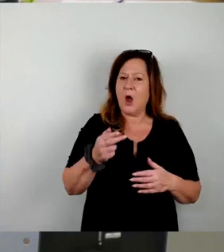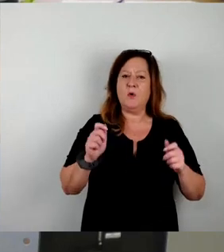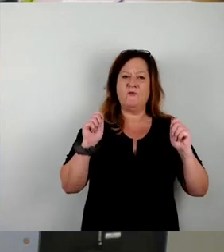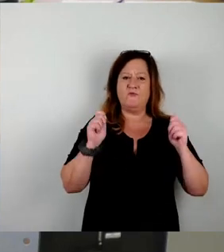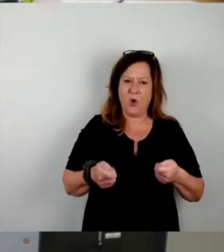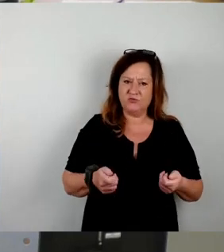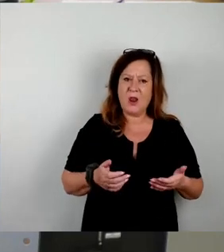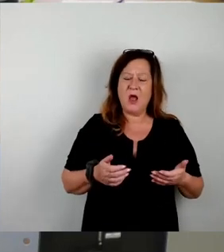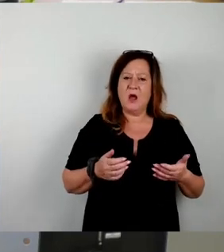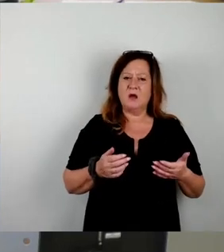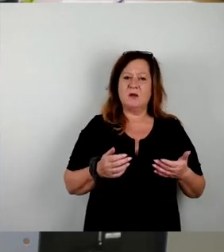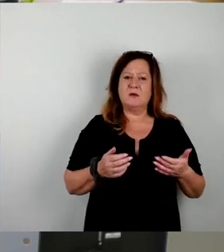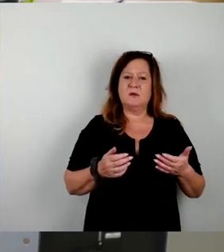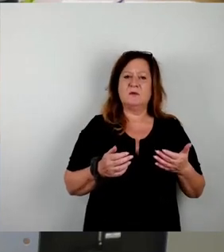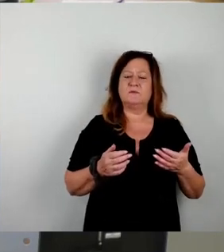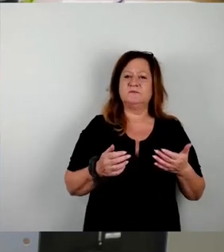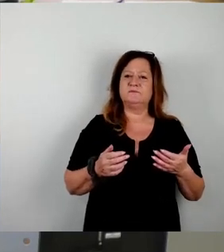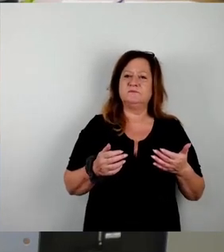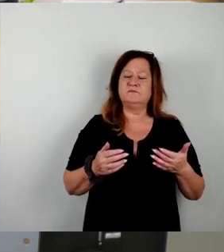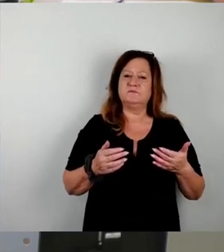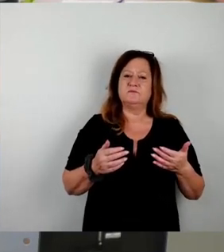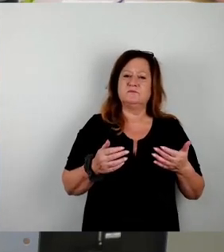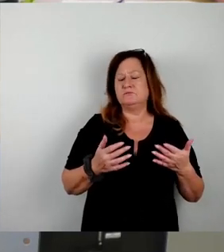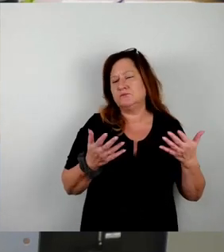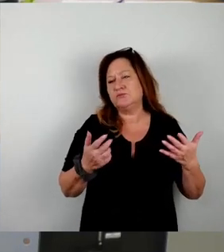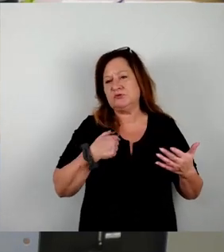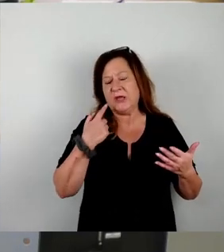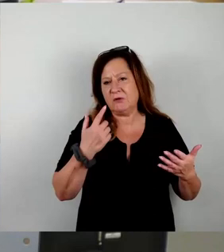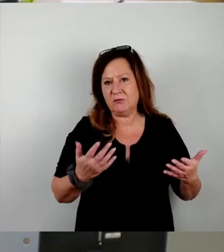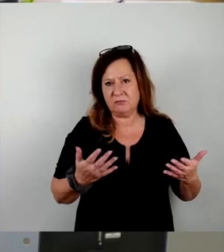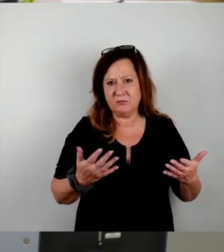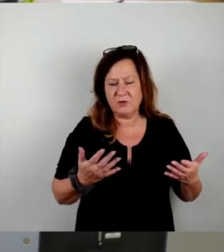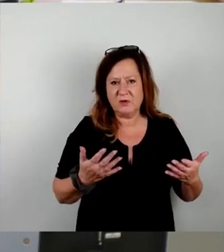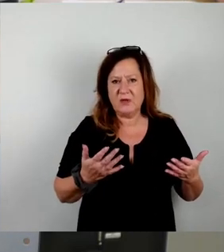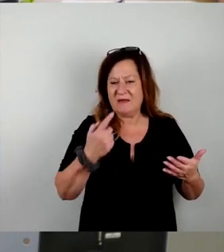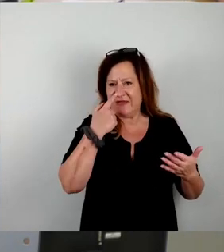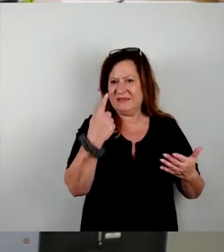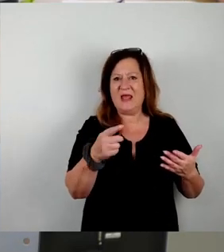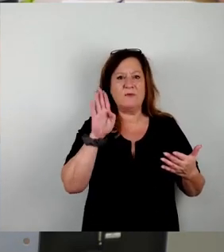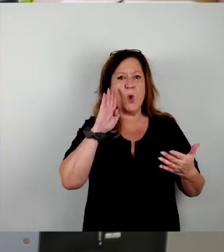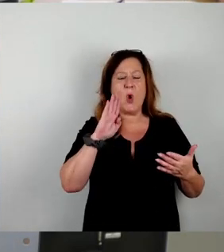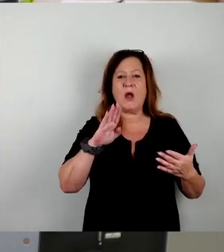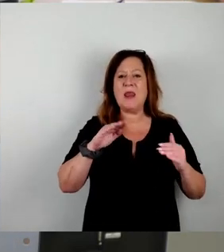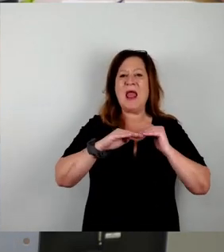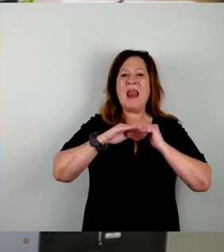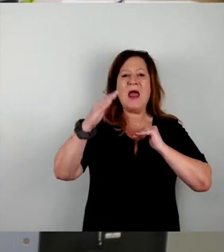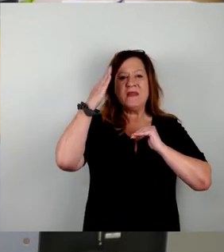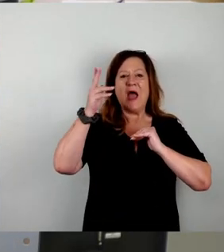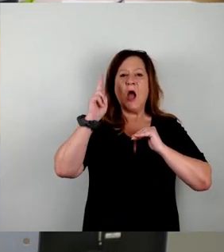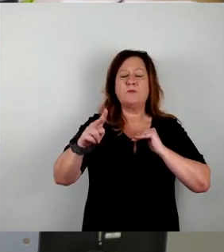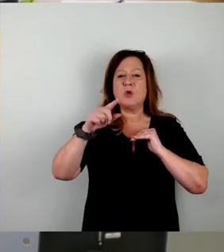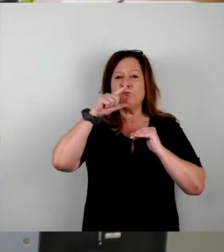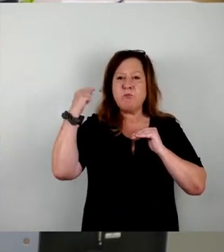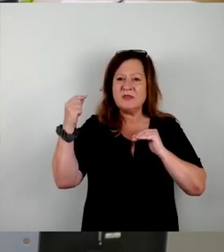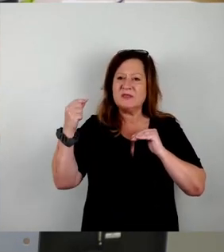abwegig scheint er auch nicht zu sein, wenn Sie hören, dass in der Landeshauptstadt Potsdam genau sowas eingerichtet worden